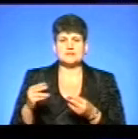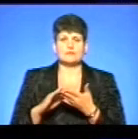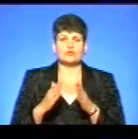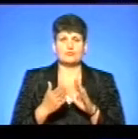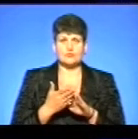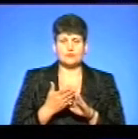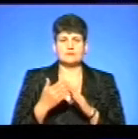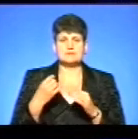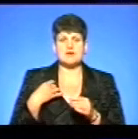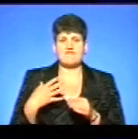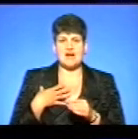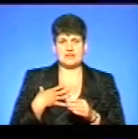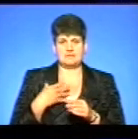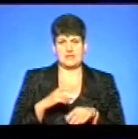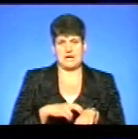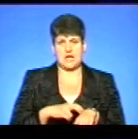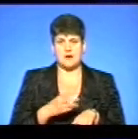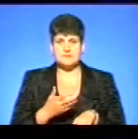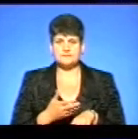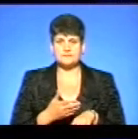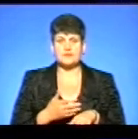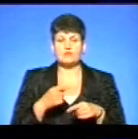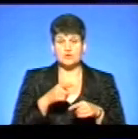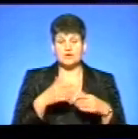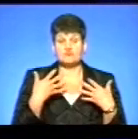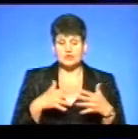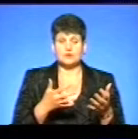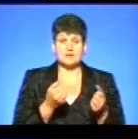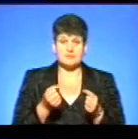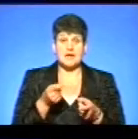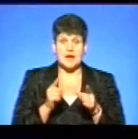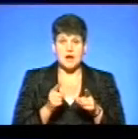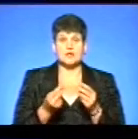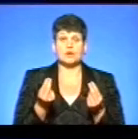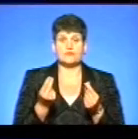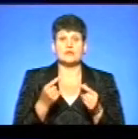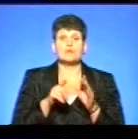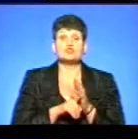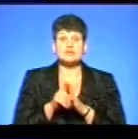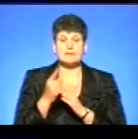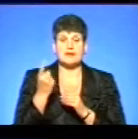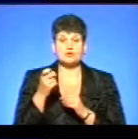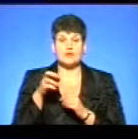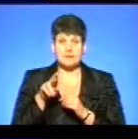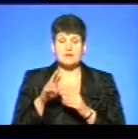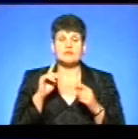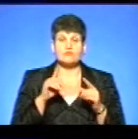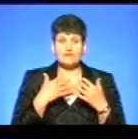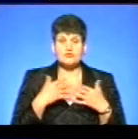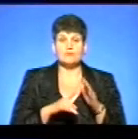з цими приватними лікарями? отримують реальні кошти, вони вже почали з 1 липня, вони почнуть отримувати